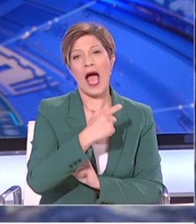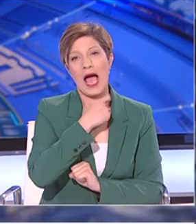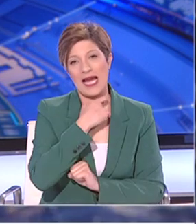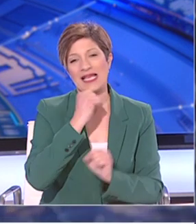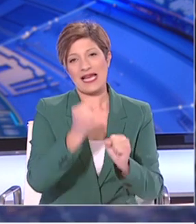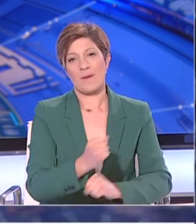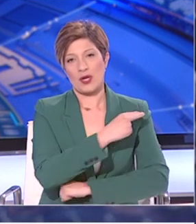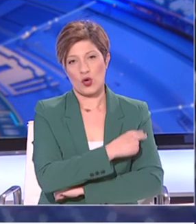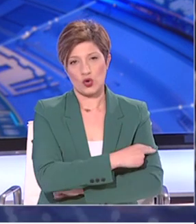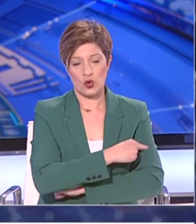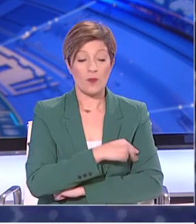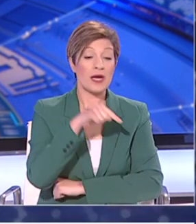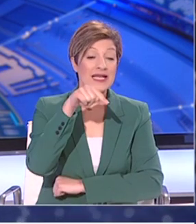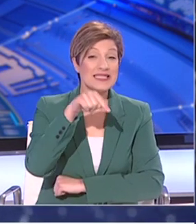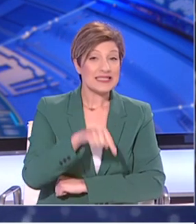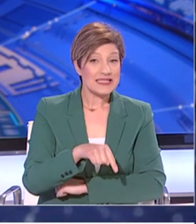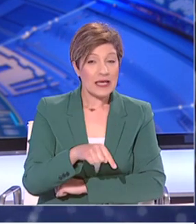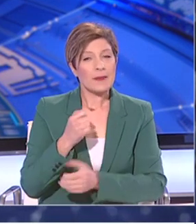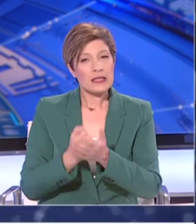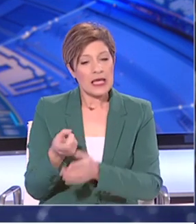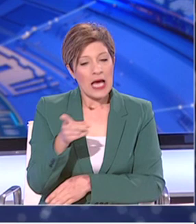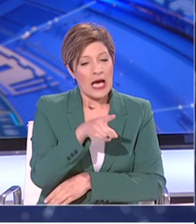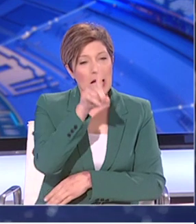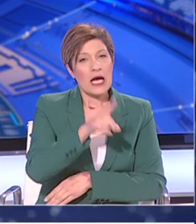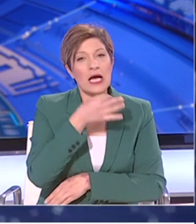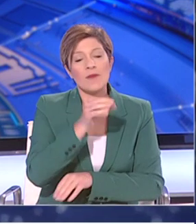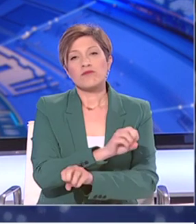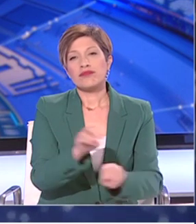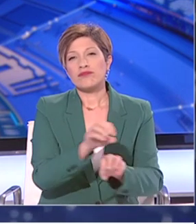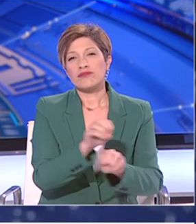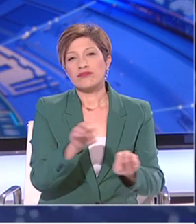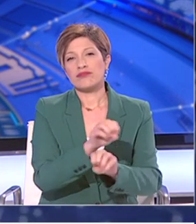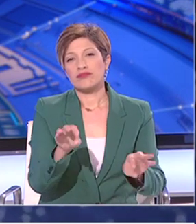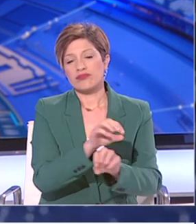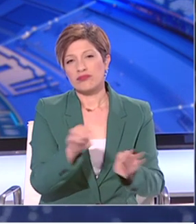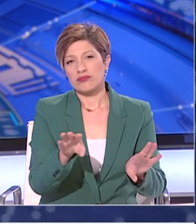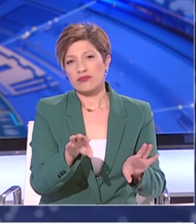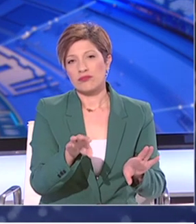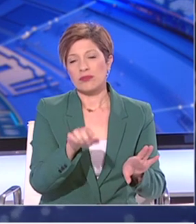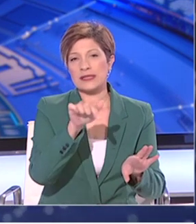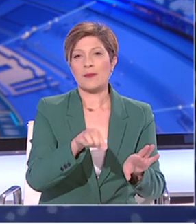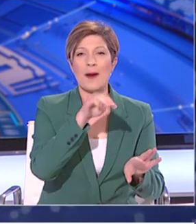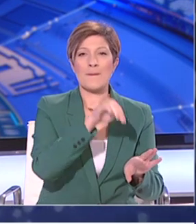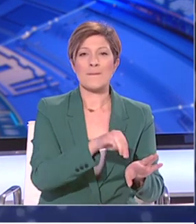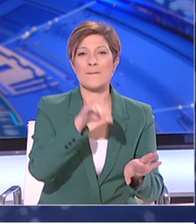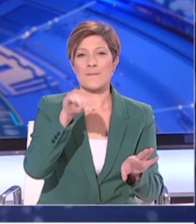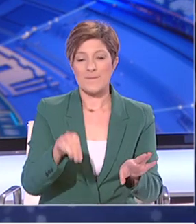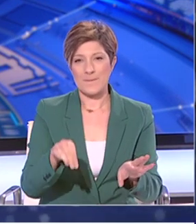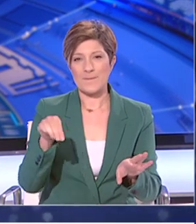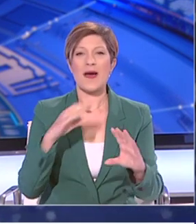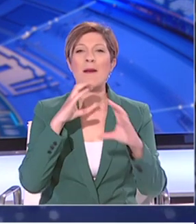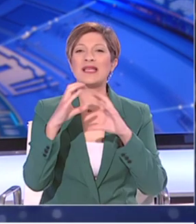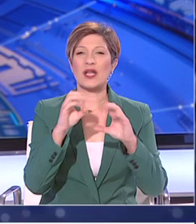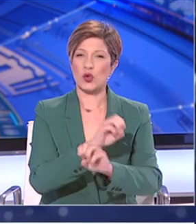όπως και άλλες μέρες, υπήρξε μία εκτεταμένη αναφορά στα μέσα μαζικής